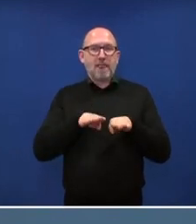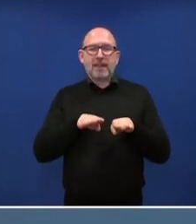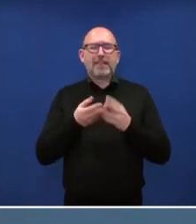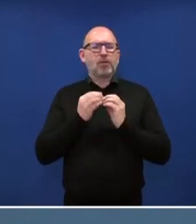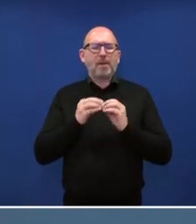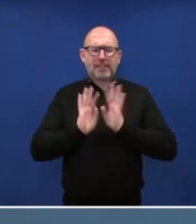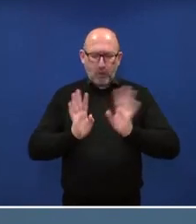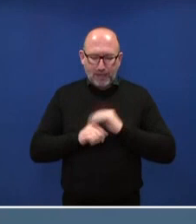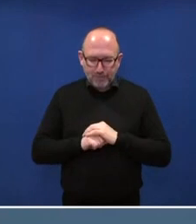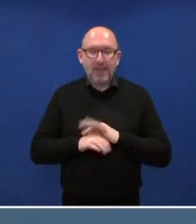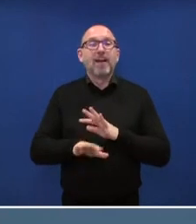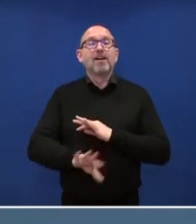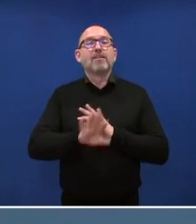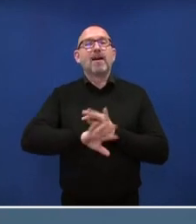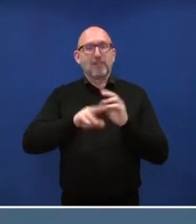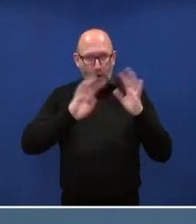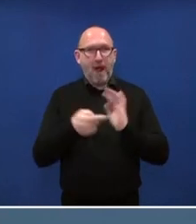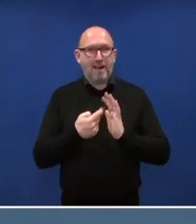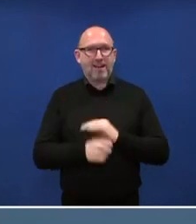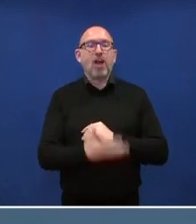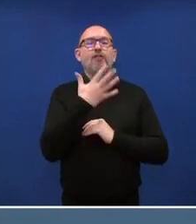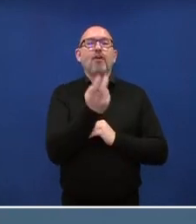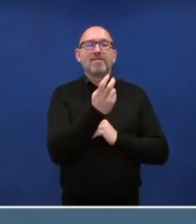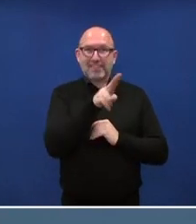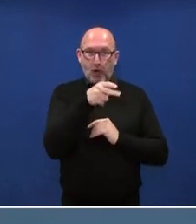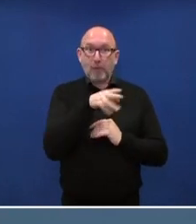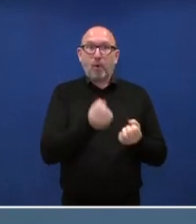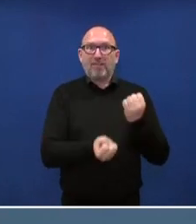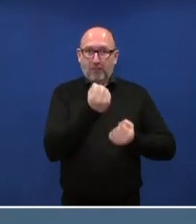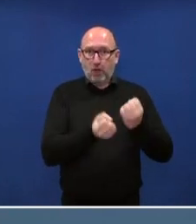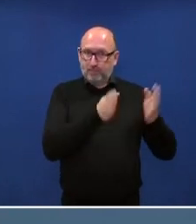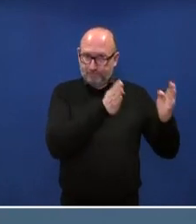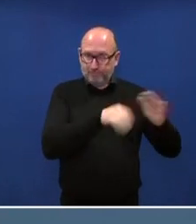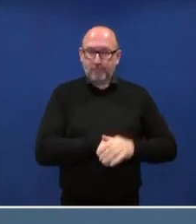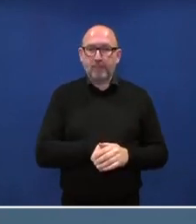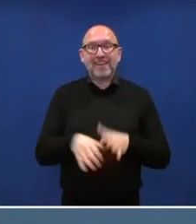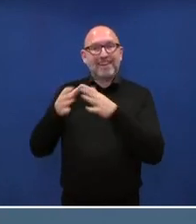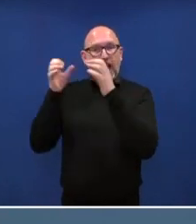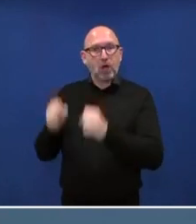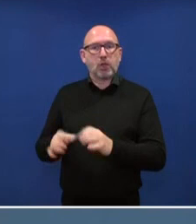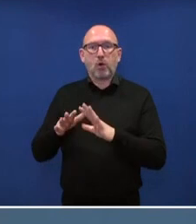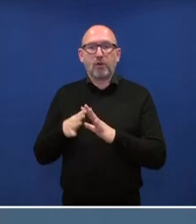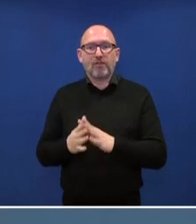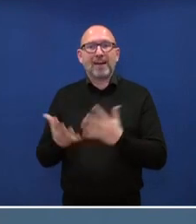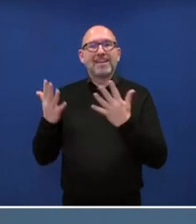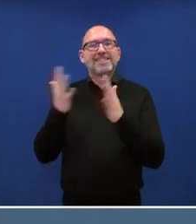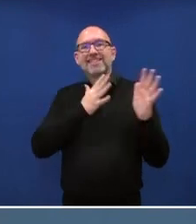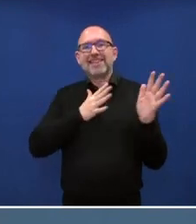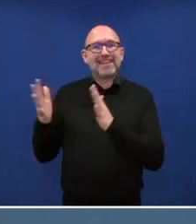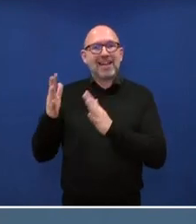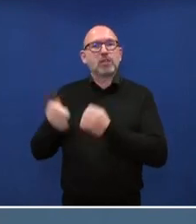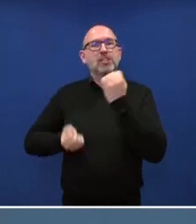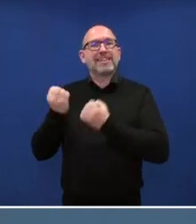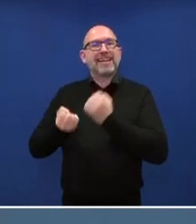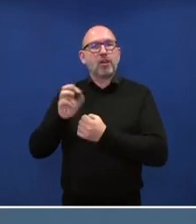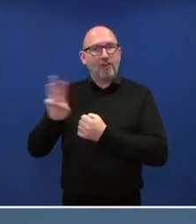kompliziert, also 25 Euro pro Tonne. Das ist die Ausgangslage. Ein Haushalt, der etwa 10.000 Kilowattstunden Erdgas